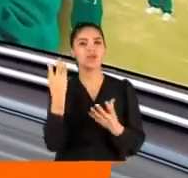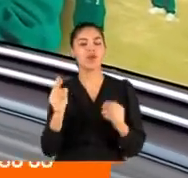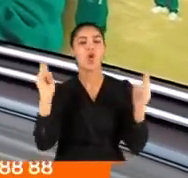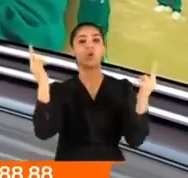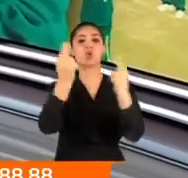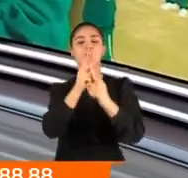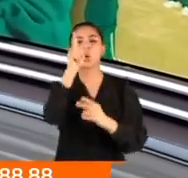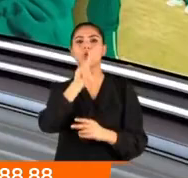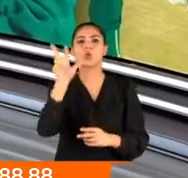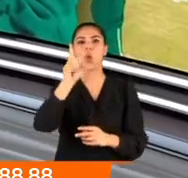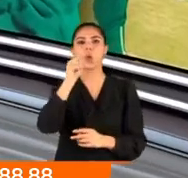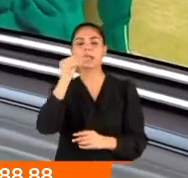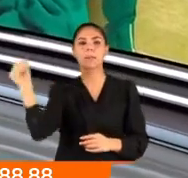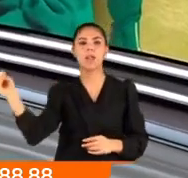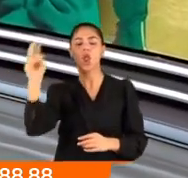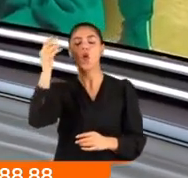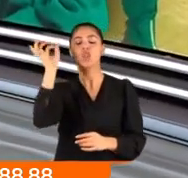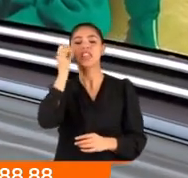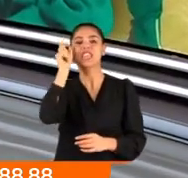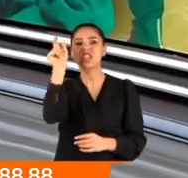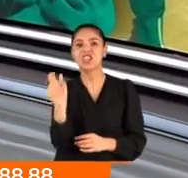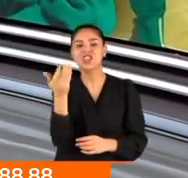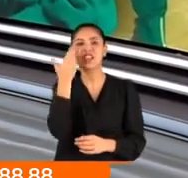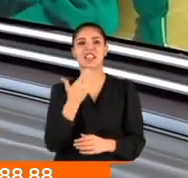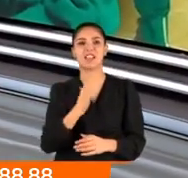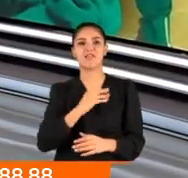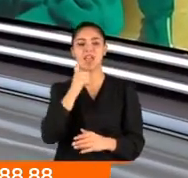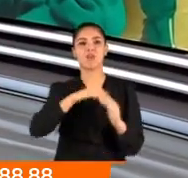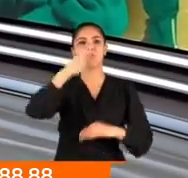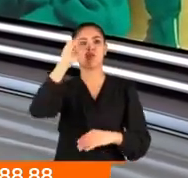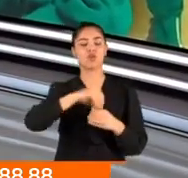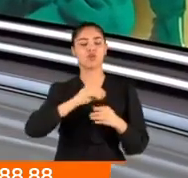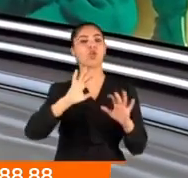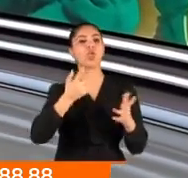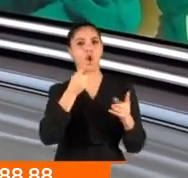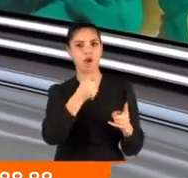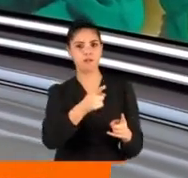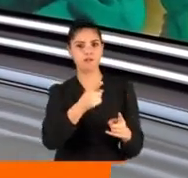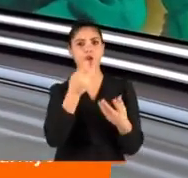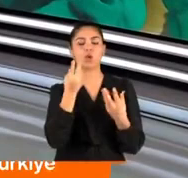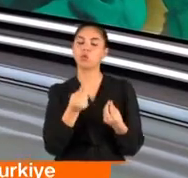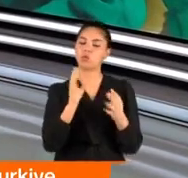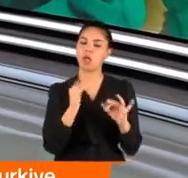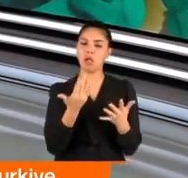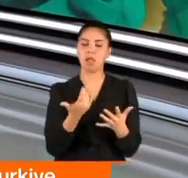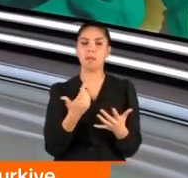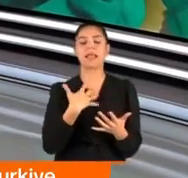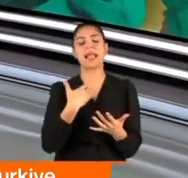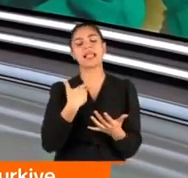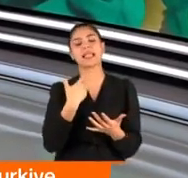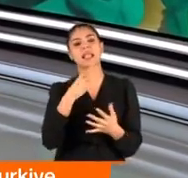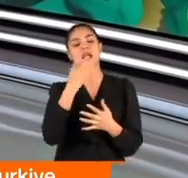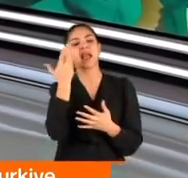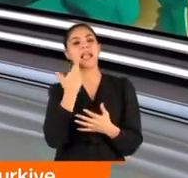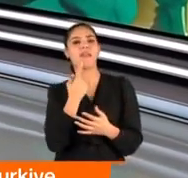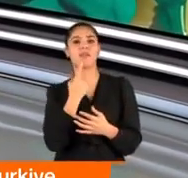132 milyon kişi izledi. Yetişkinler için ilginç. Güzel olabilir. Tabii zevklere göre değişir. Ancak